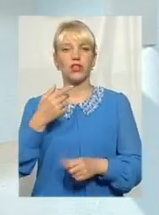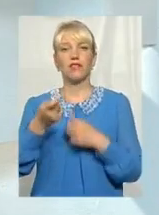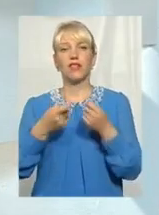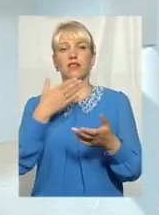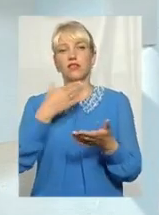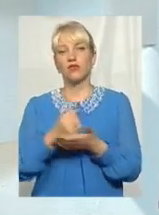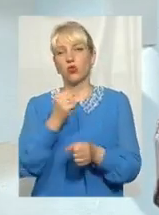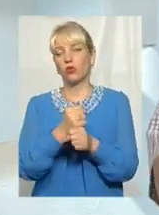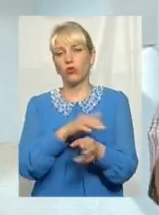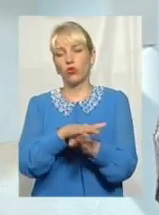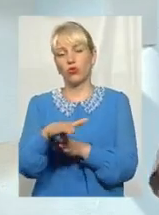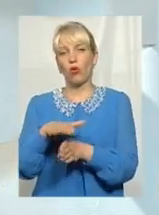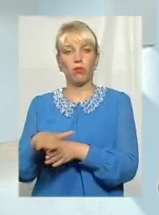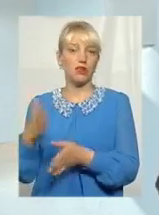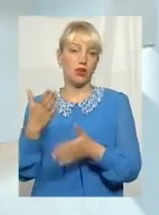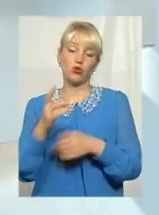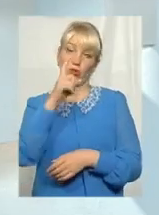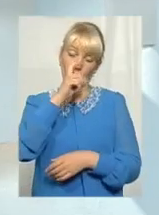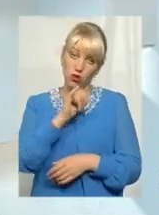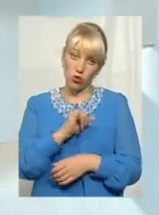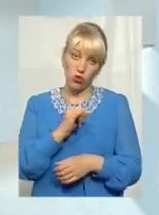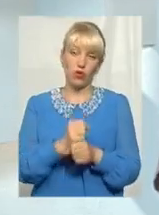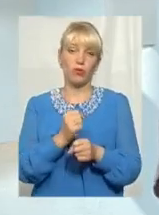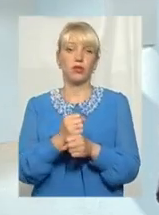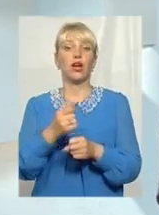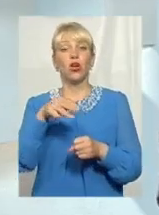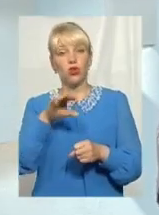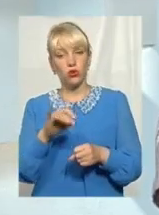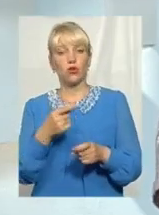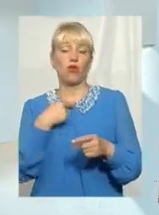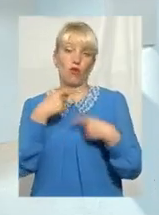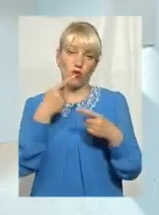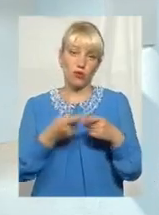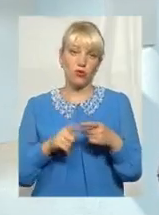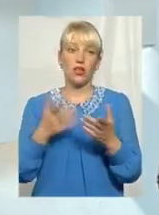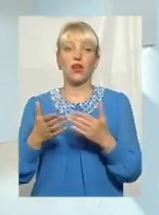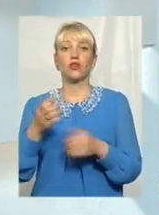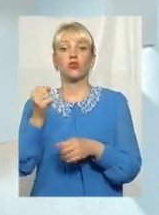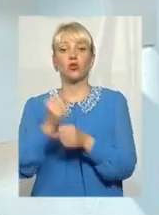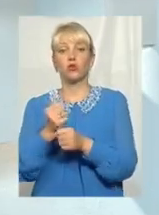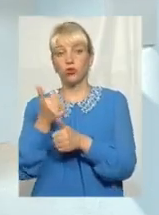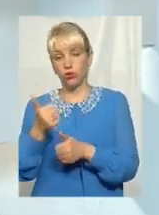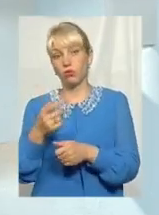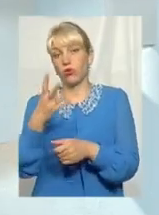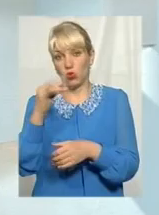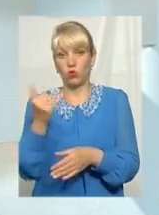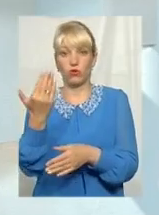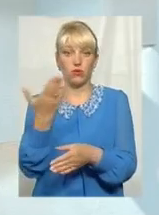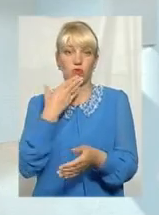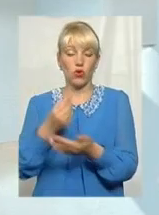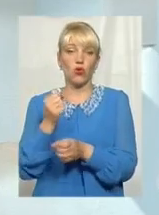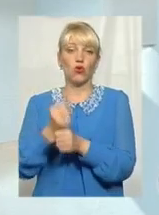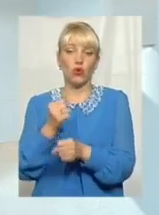роботу робить. Якщо вона робить погано, ми про це говоримо, робить добре, ну, вони свою роботу зробили. Вода тече,